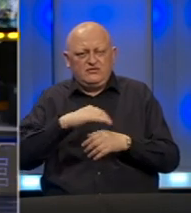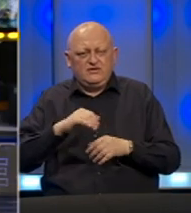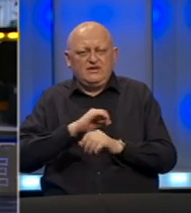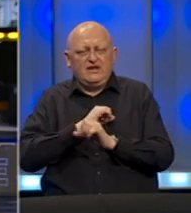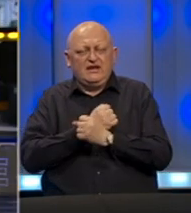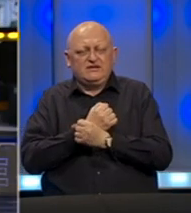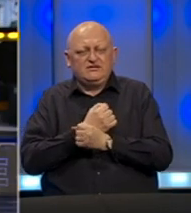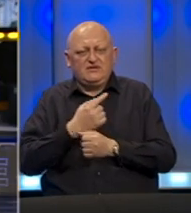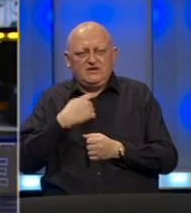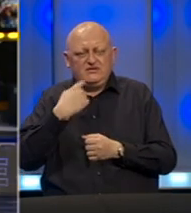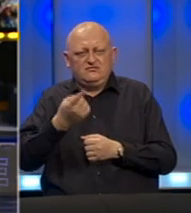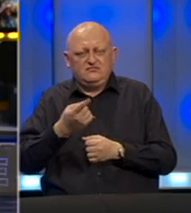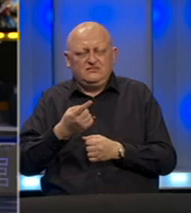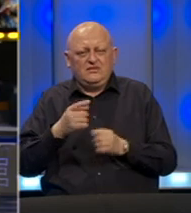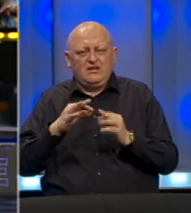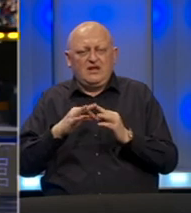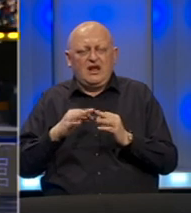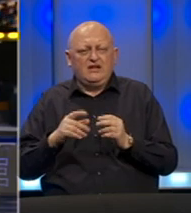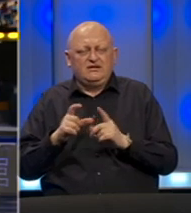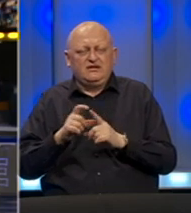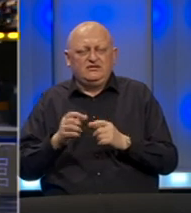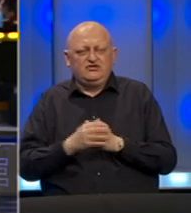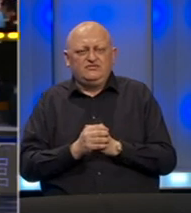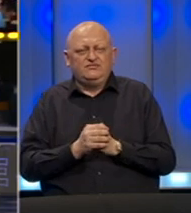Hercegovine detaljnije će Adnan Demić.